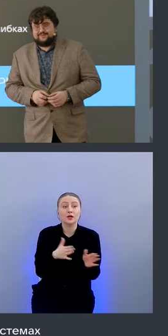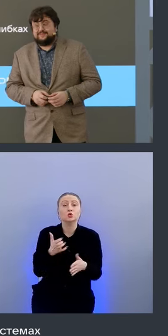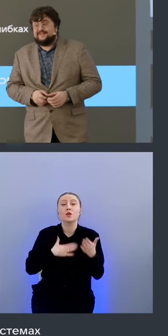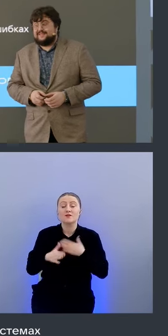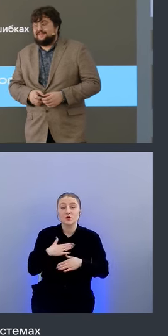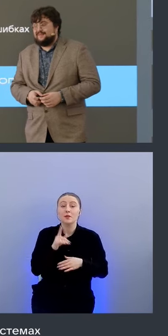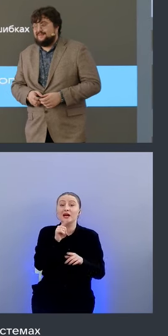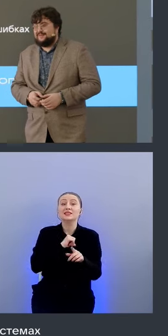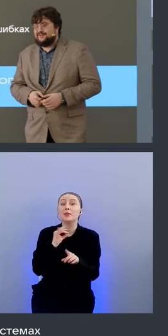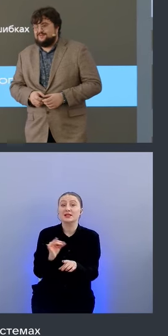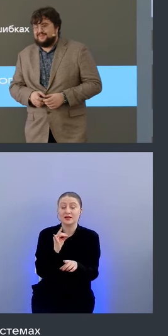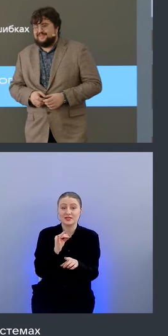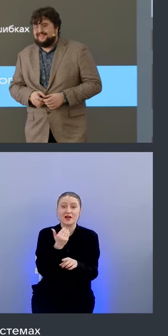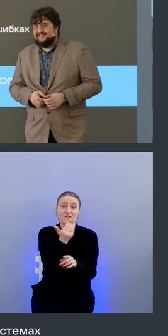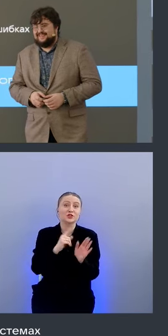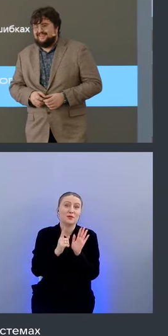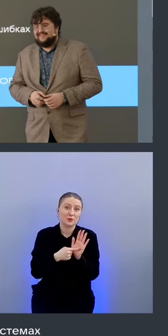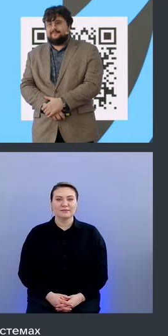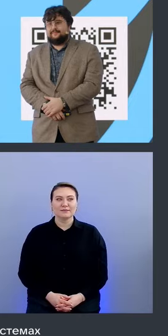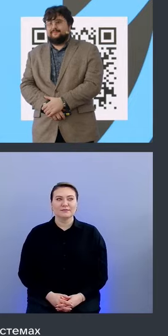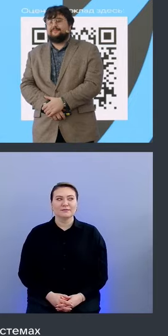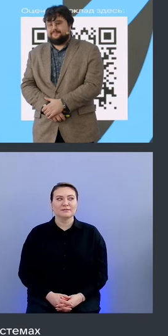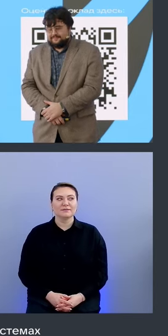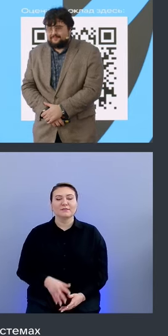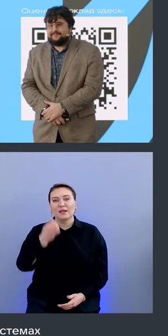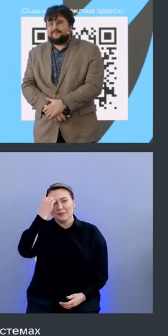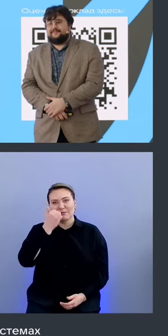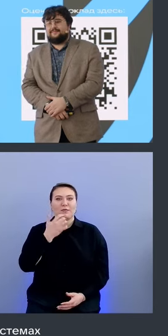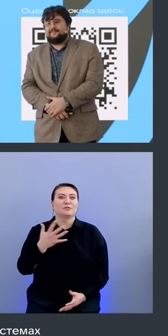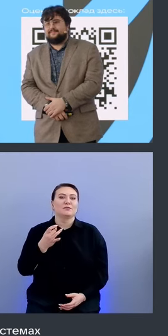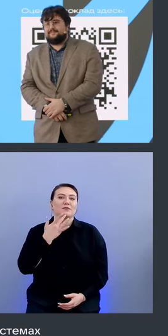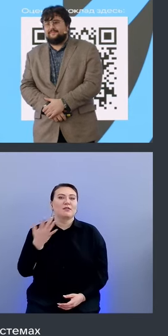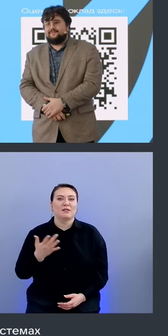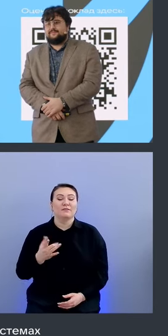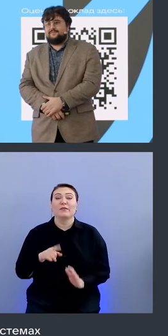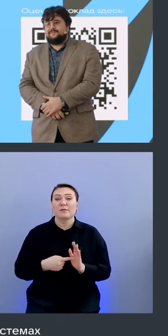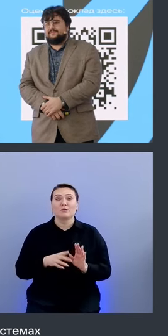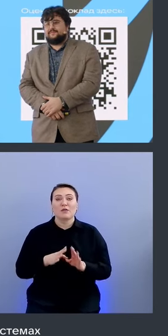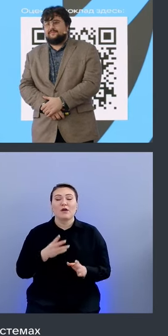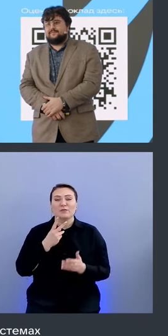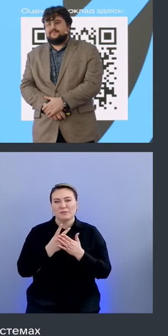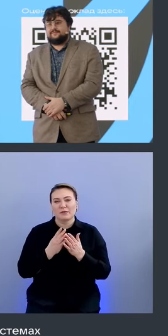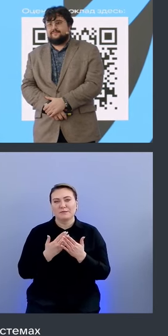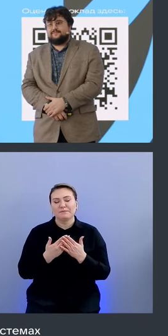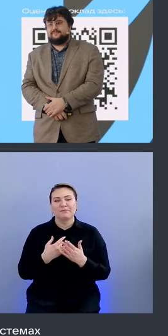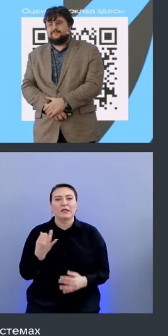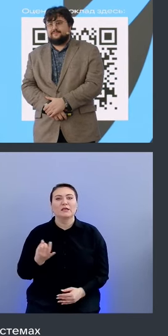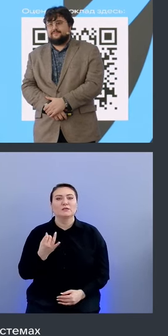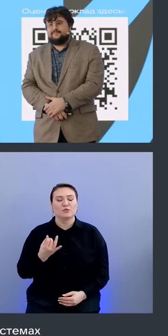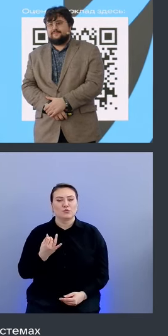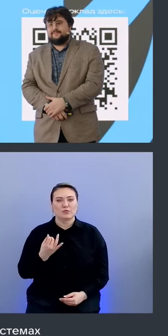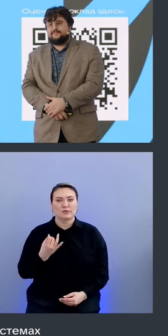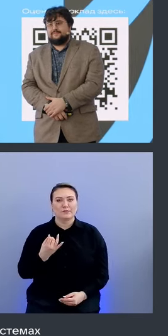удовольствием самое интересное наверно ваши вопросы благодаря за доклад вопрос такой а вот смотрите интересует